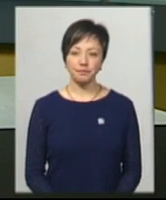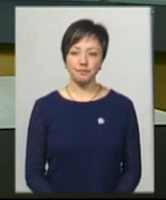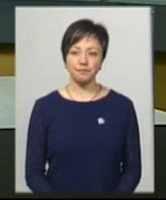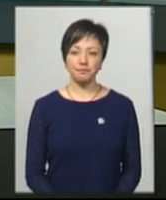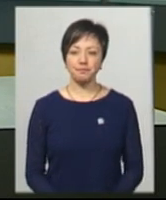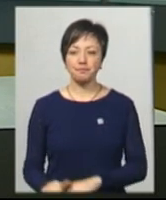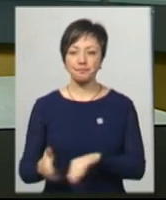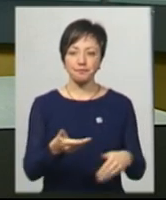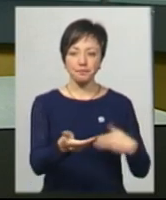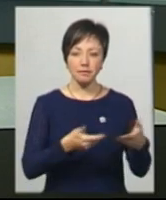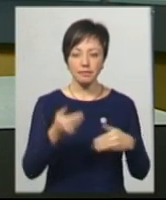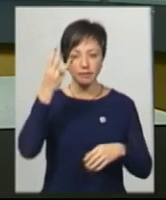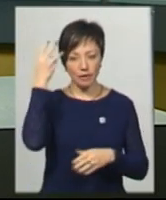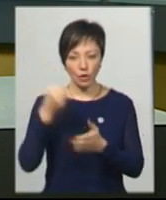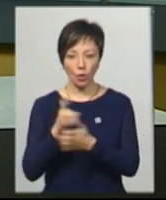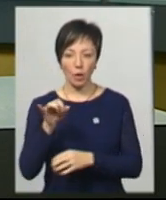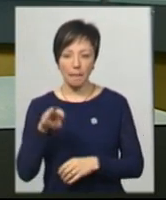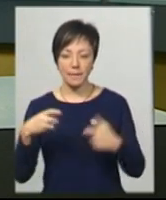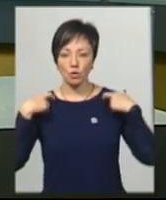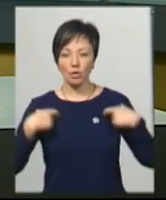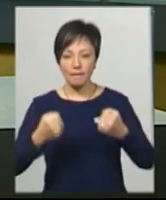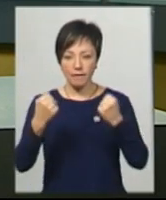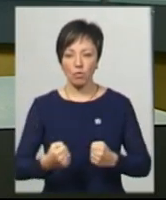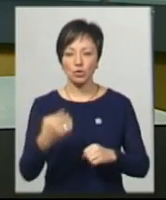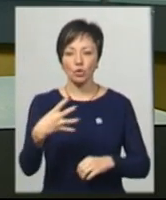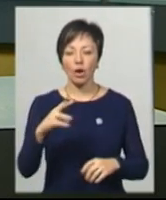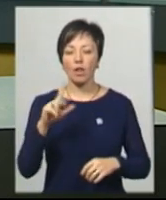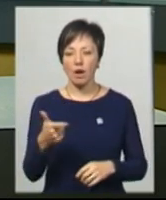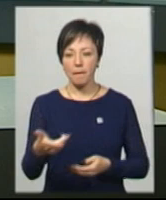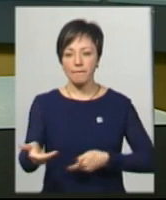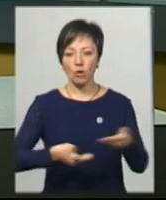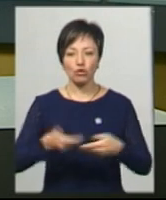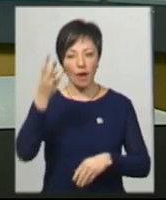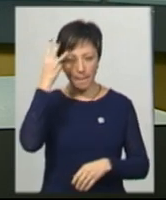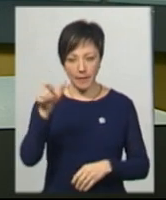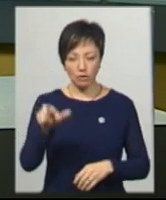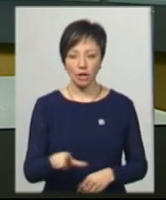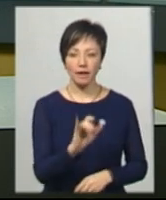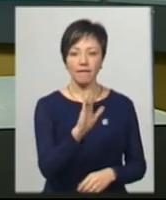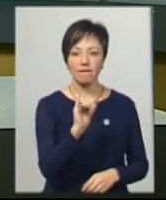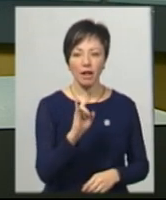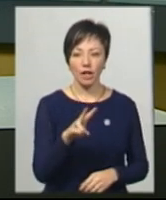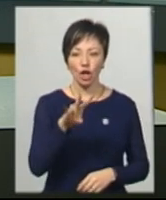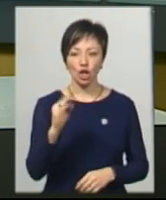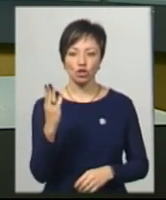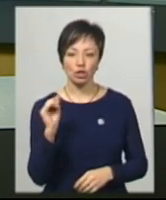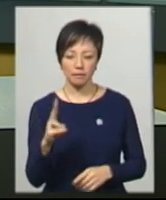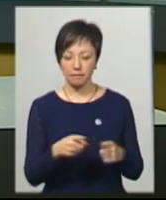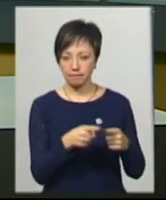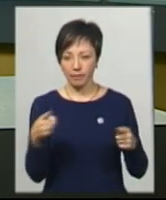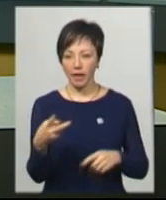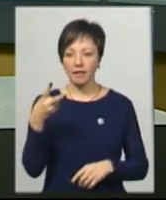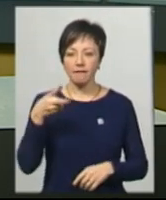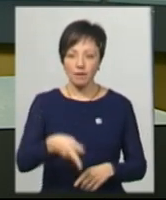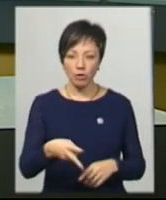Пішки з Хмельницького до Риму з рюкзаком вагою 40 кілограмів прийшов хмельничанин Іван Лишик. Відстаню 2,5 тисячі